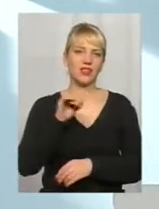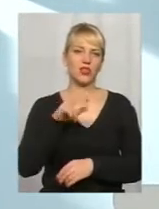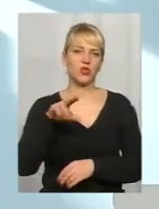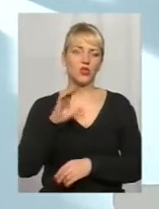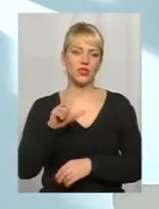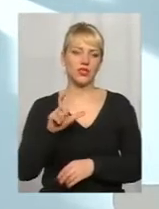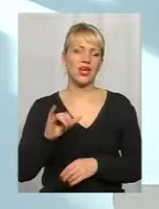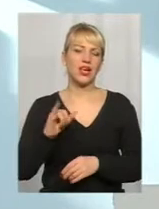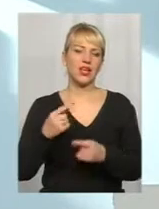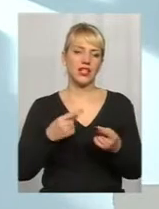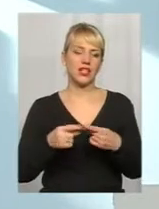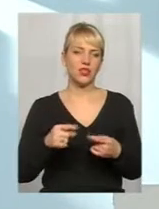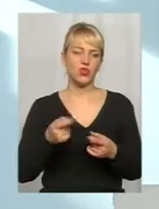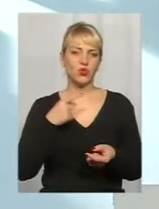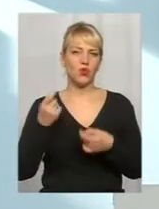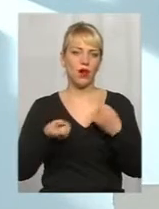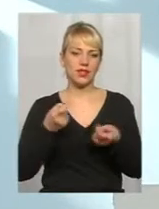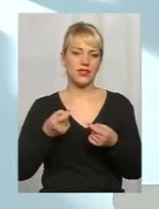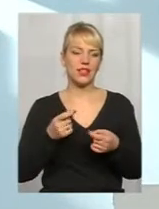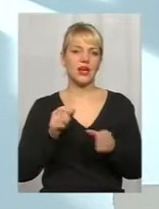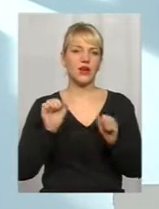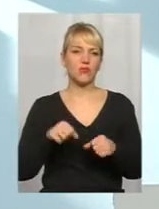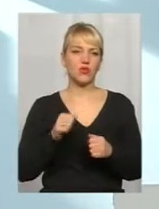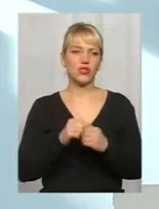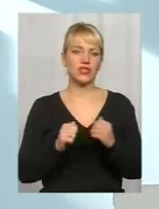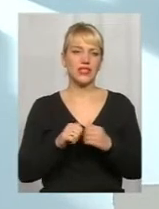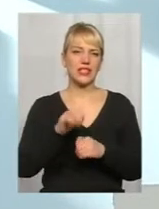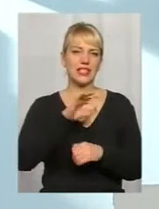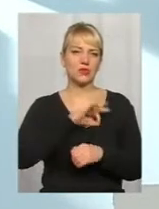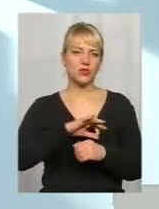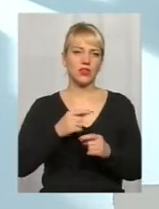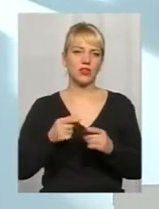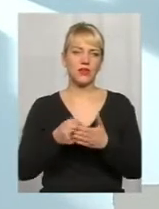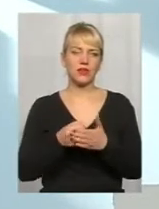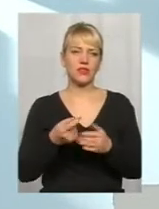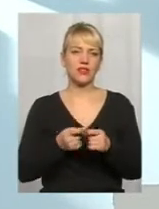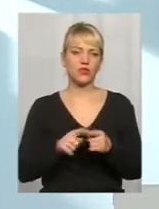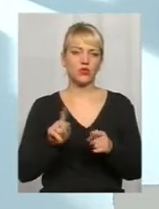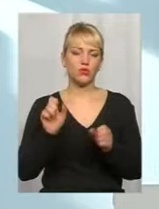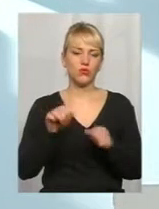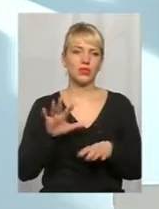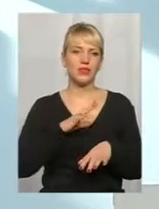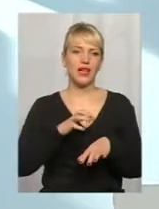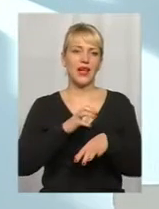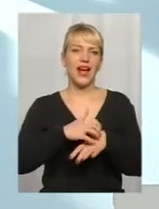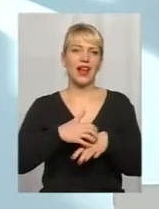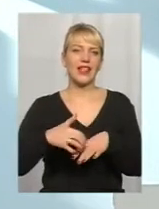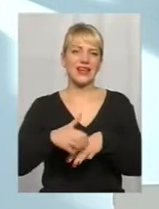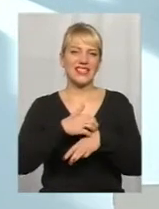-маса інтерферони можна, в конце концов, частым использованням антибіотиків добиться того, що у ребінка розовжується аллергічна реакція.